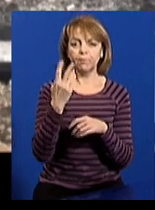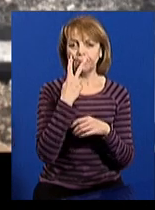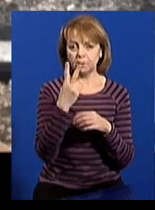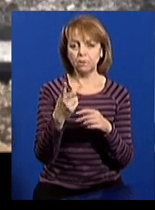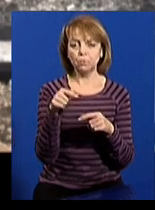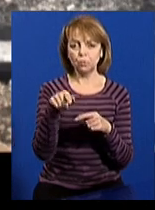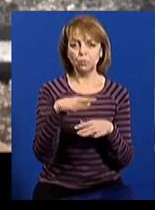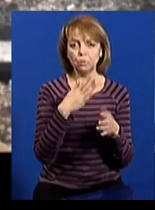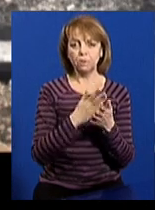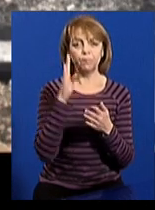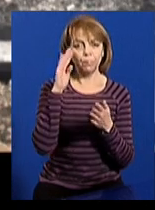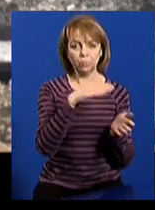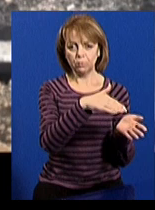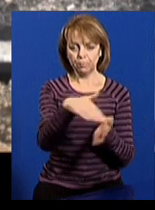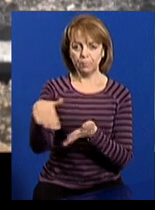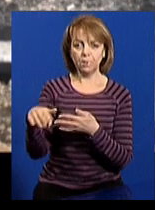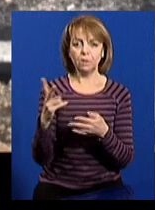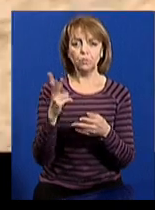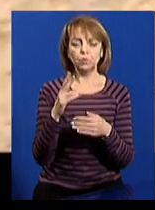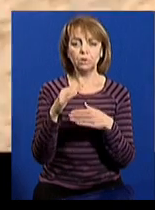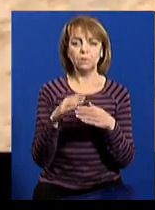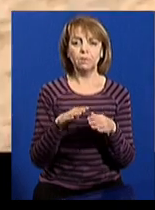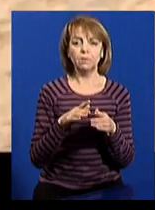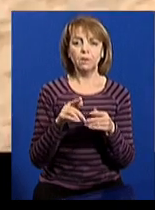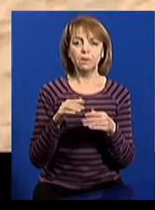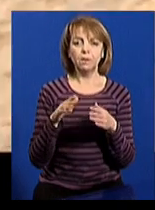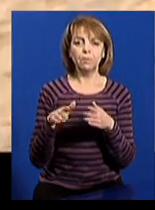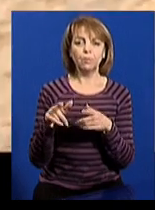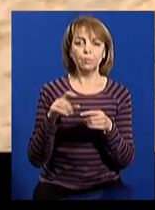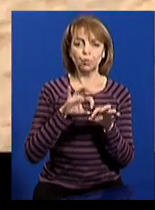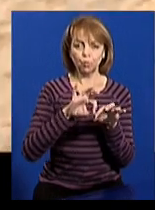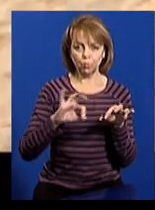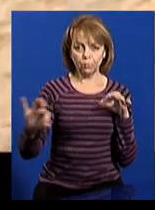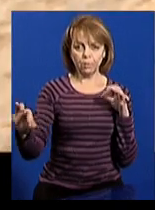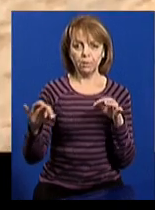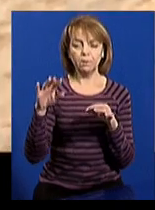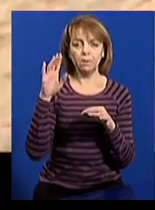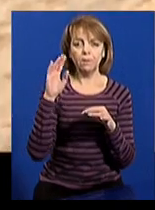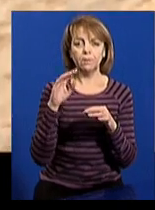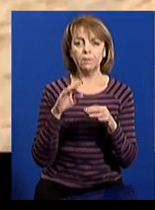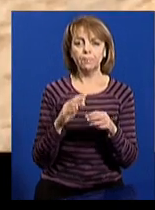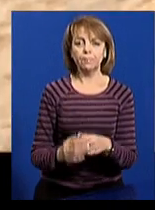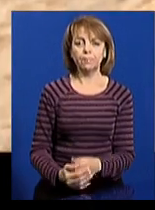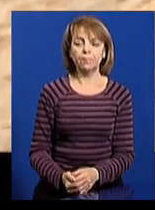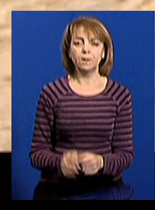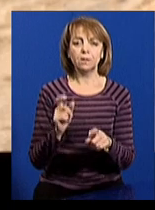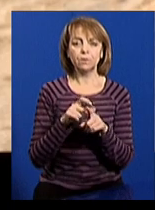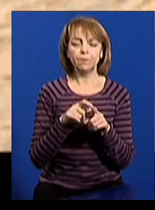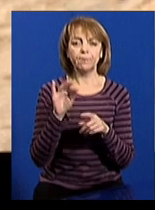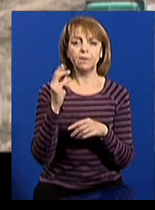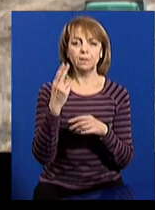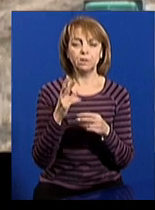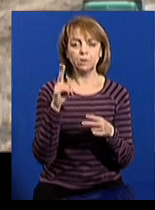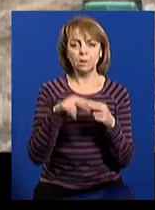тут проходять водойма, треба прокласти спускні труби, водоспускні труби. За словами Іванець,